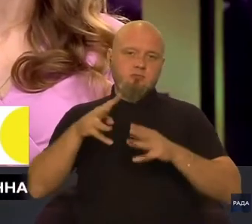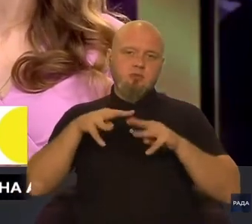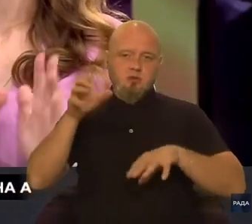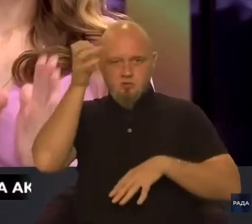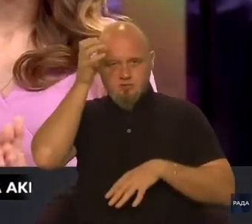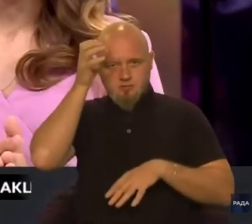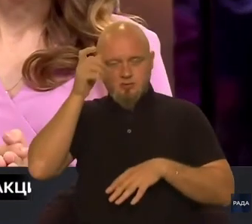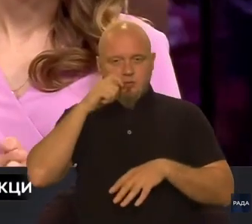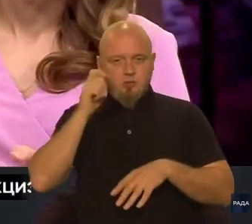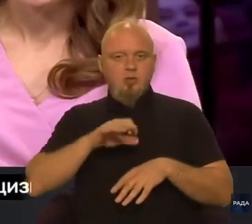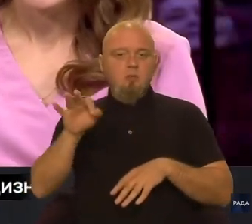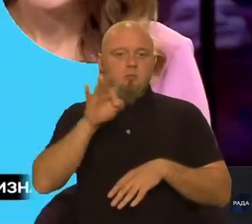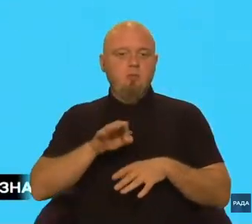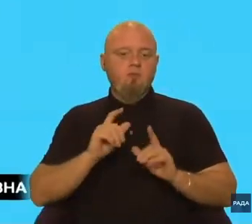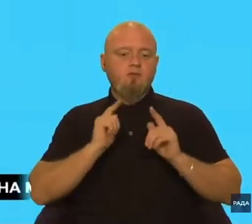і науки України. Про вступну кампанію ми говорили. Андрію, дякую